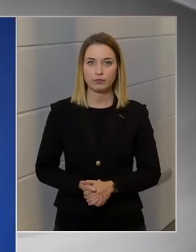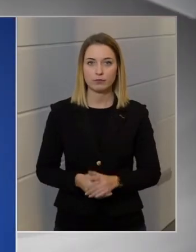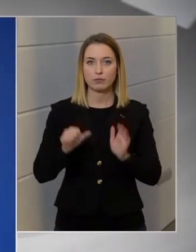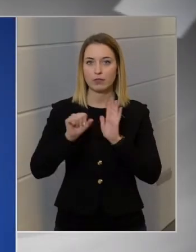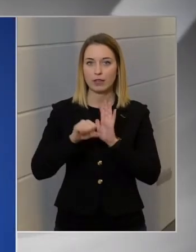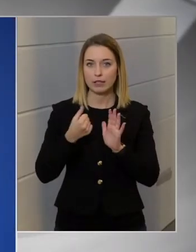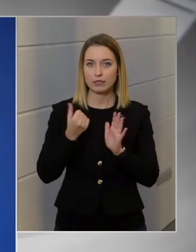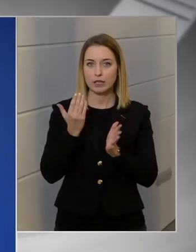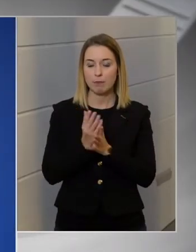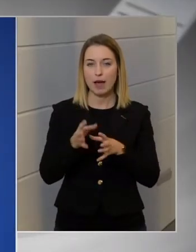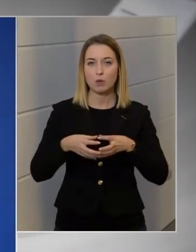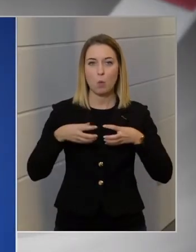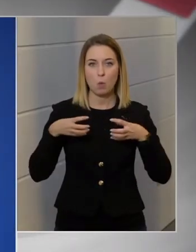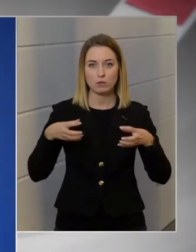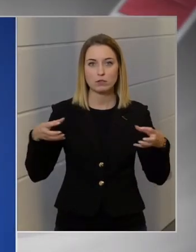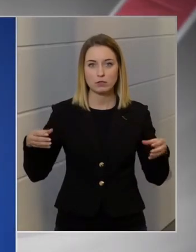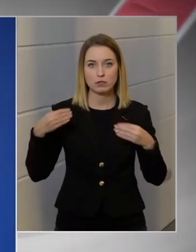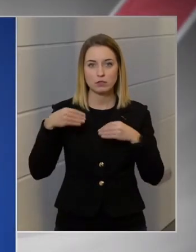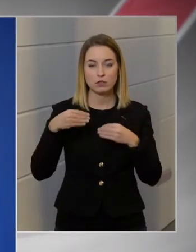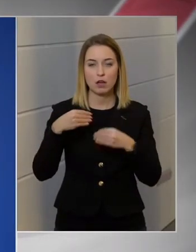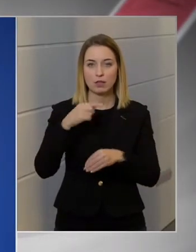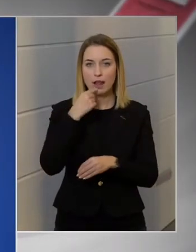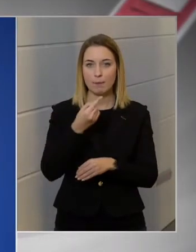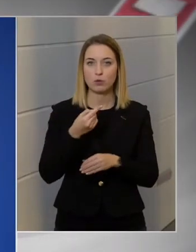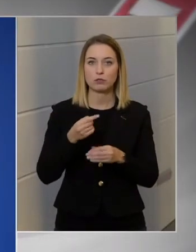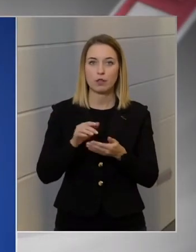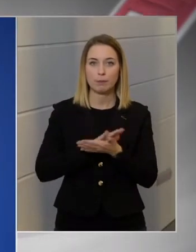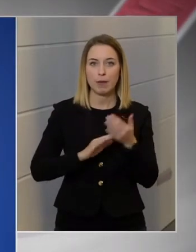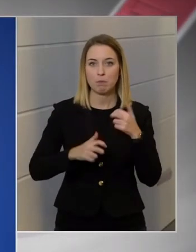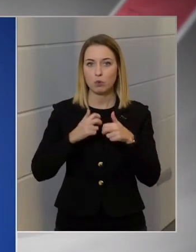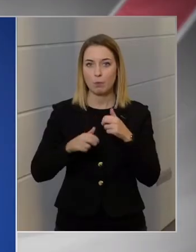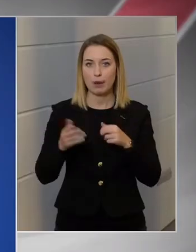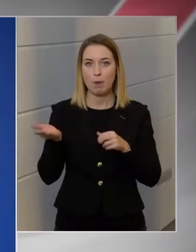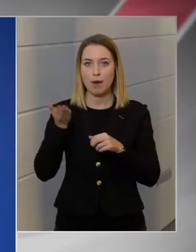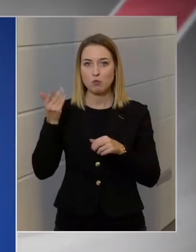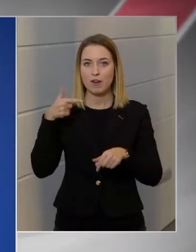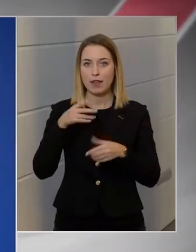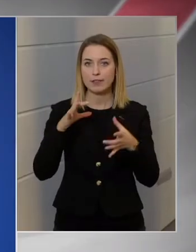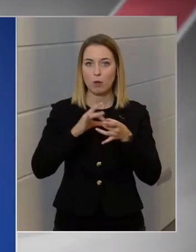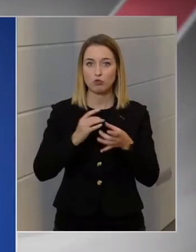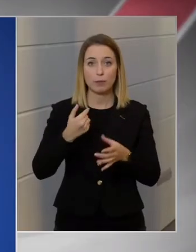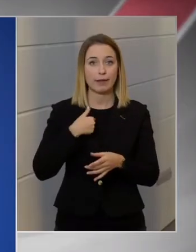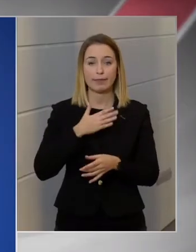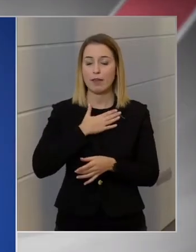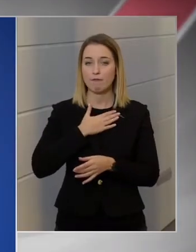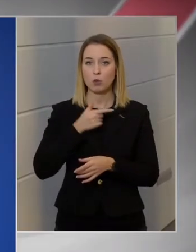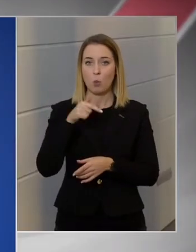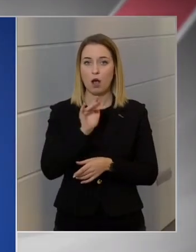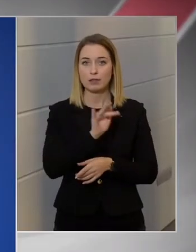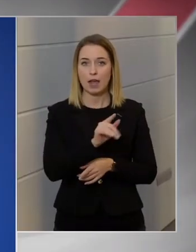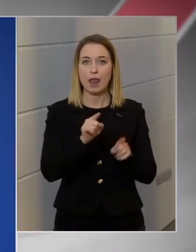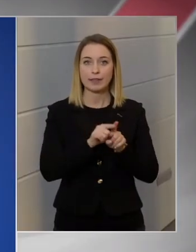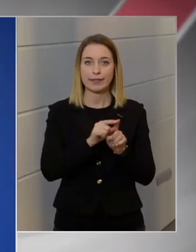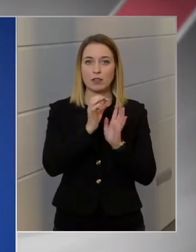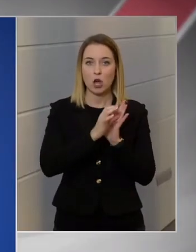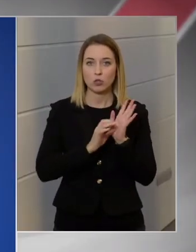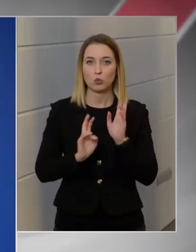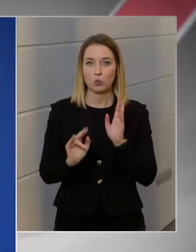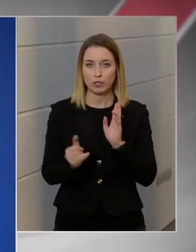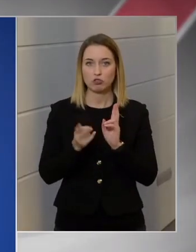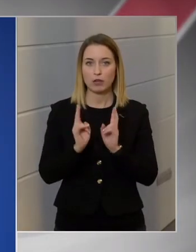Egyszer már hosszan elmondtam, hogy milyen kétségek merülnek fel ezzel kapcsolatosan. Én nem vagyok az ellen, hogy ilyen adatot is